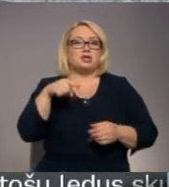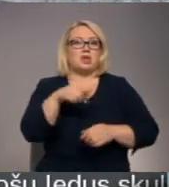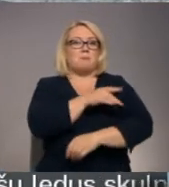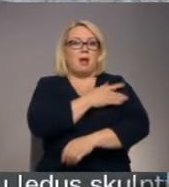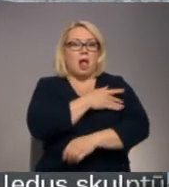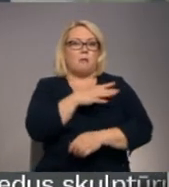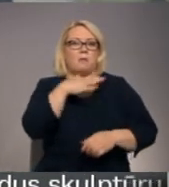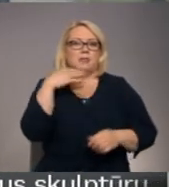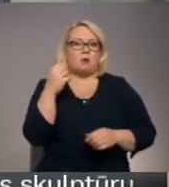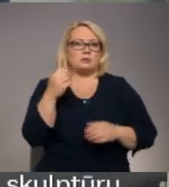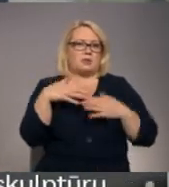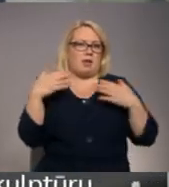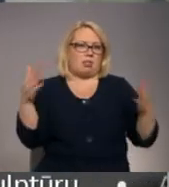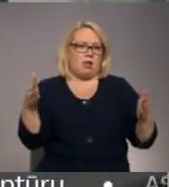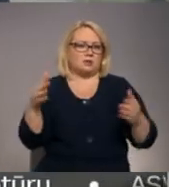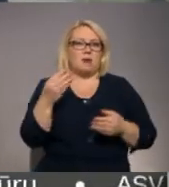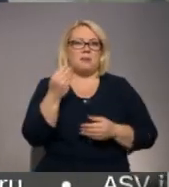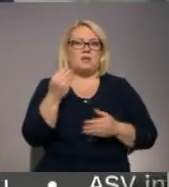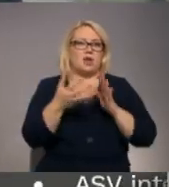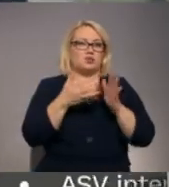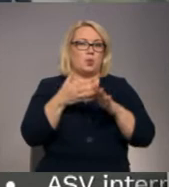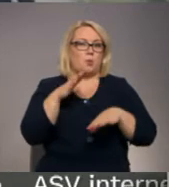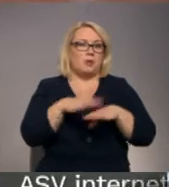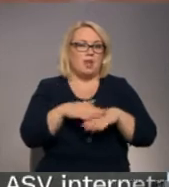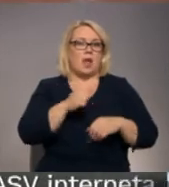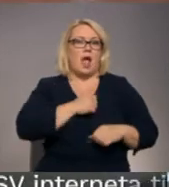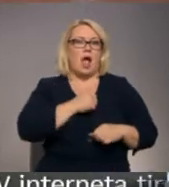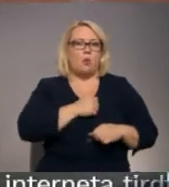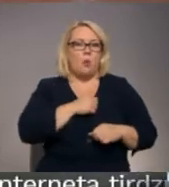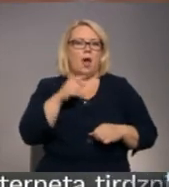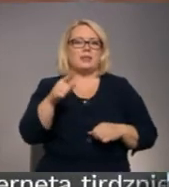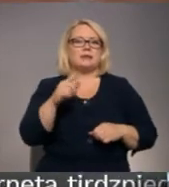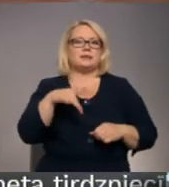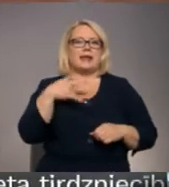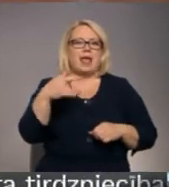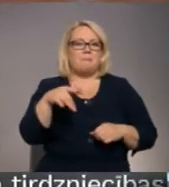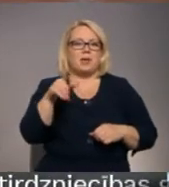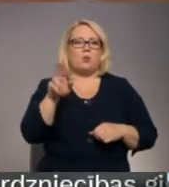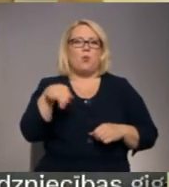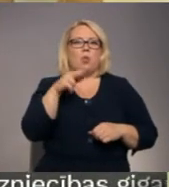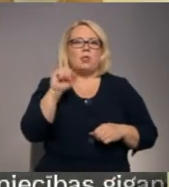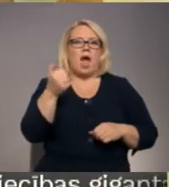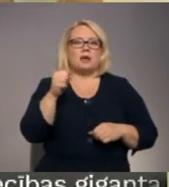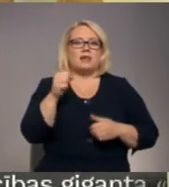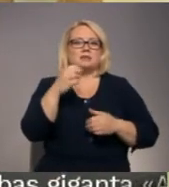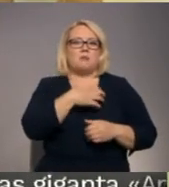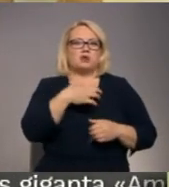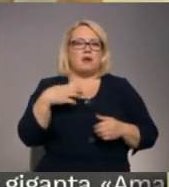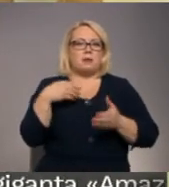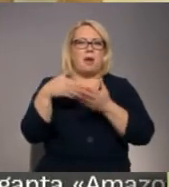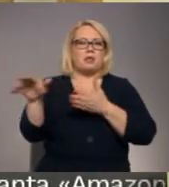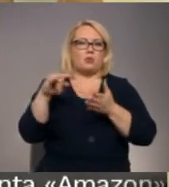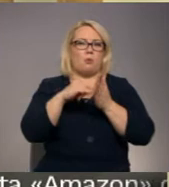krietni lielāks. Turklāt finanšu trūkuma dēļ, piemēram, Aglonas, Riebiņu un Dagdas pašvaldības, ir atteikušās no projektiem, kas